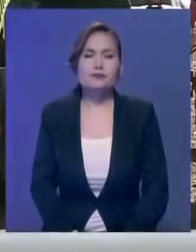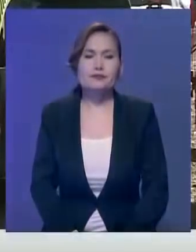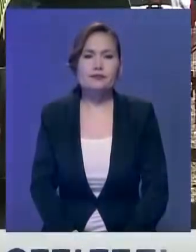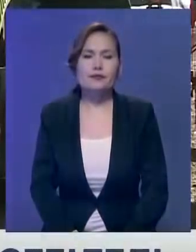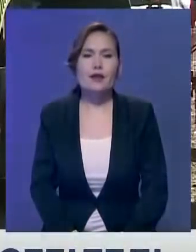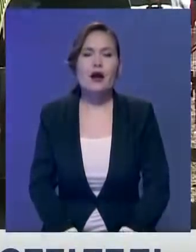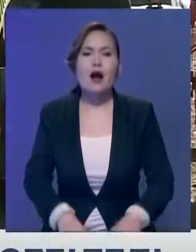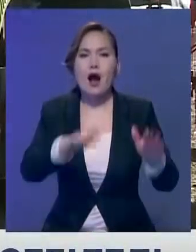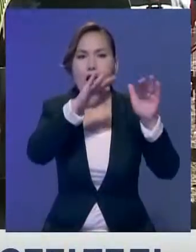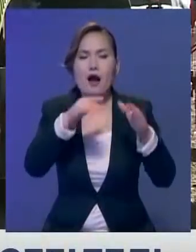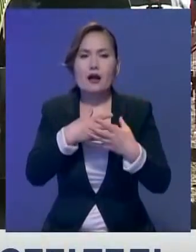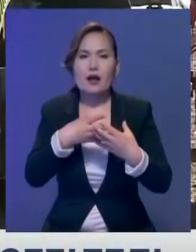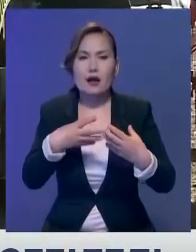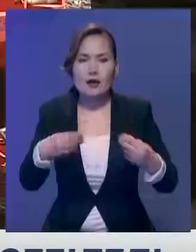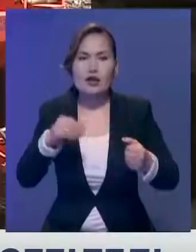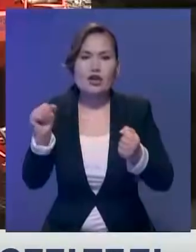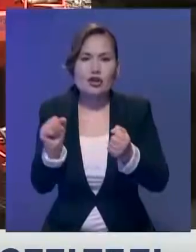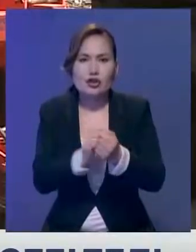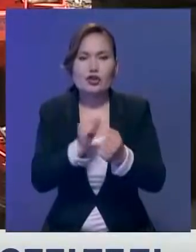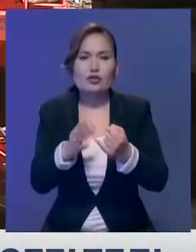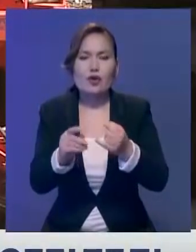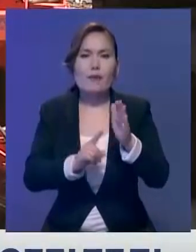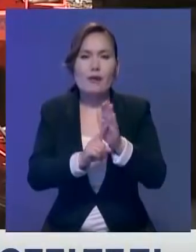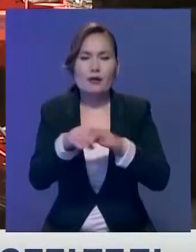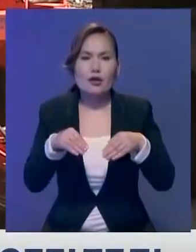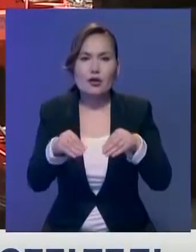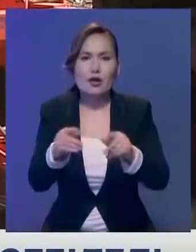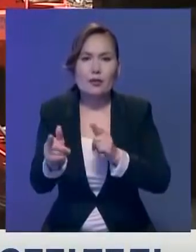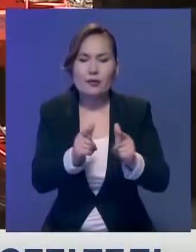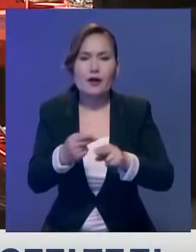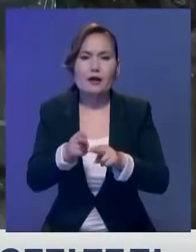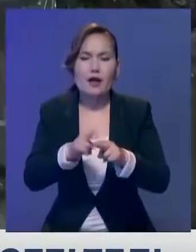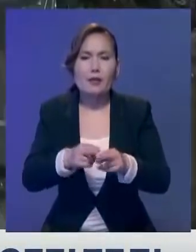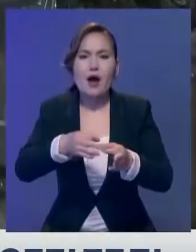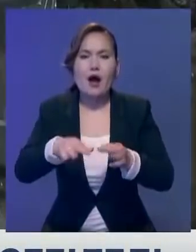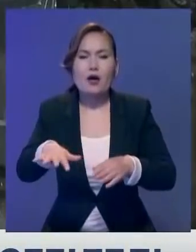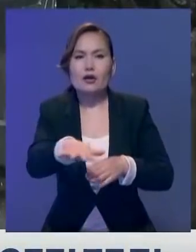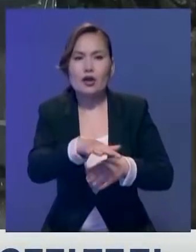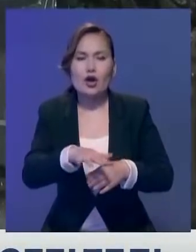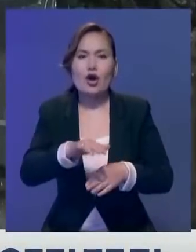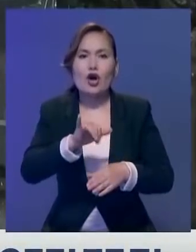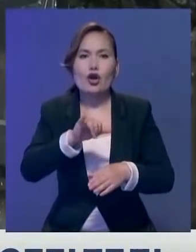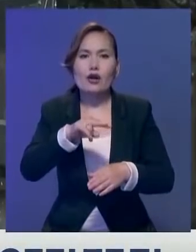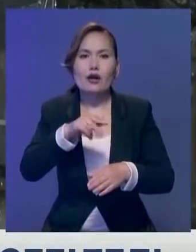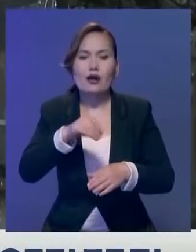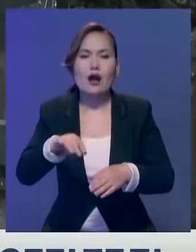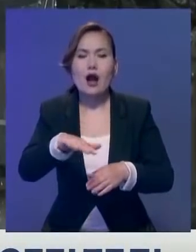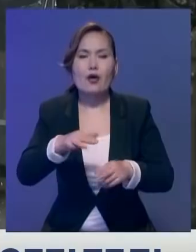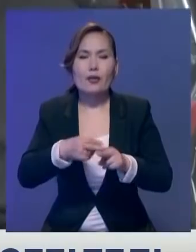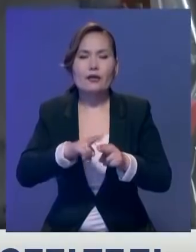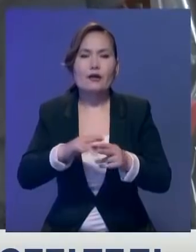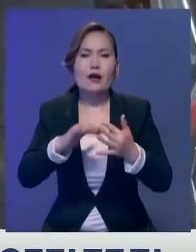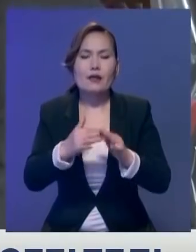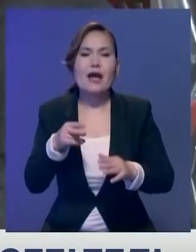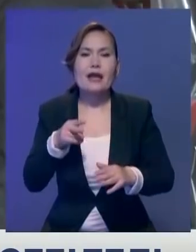Қар еріп жердің кепкенің күткендей қандар қазір егін салу ғазірлерінің жатыр. Әселен бір жансал ауданының үлгі ауылындағы нүргіл қуатыманың серіктестігі бейл